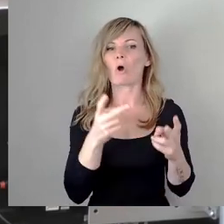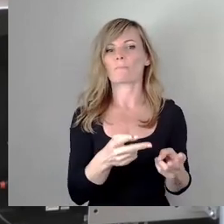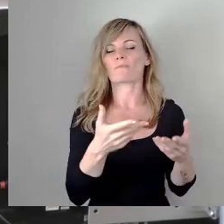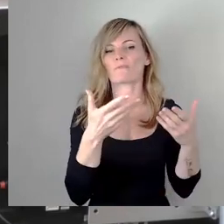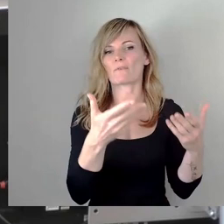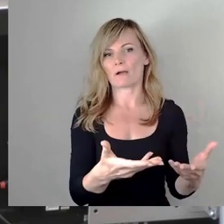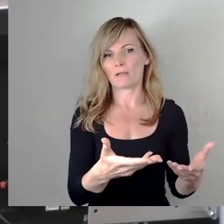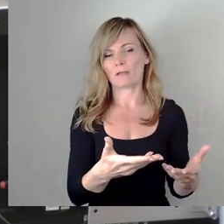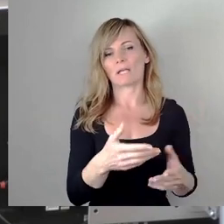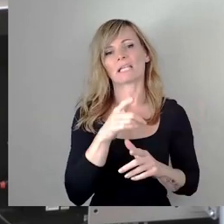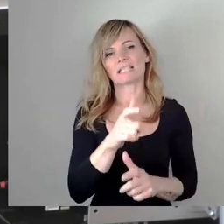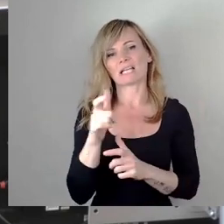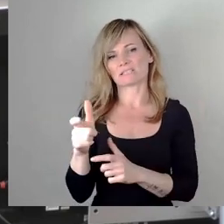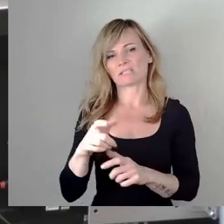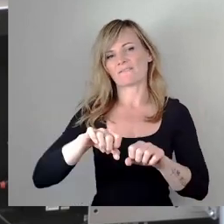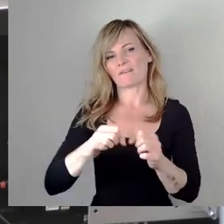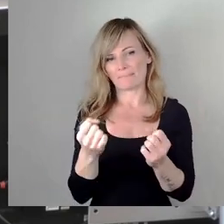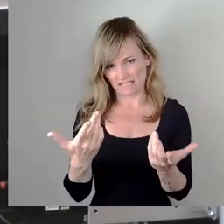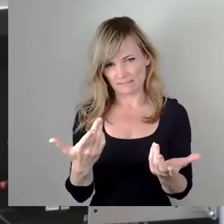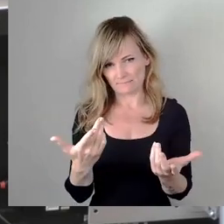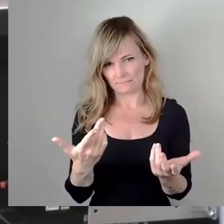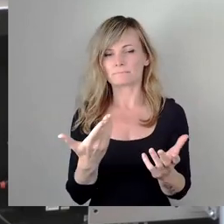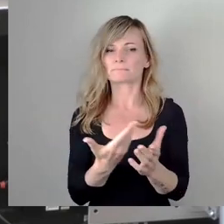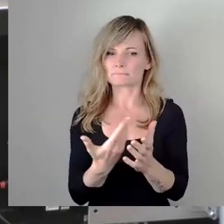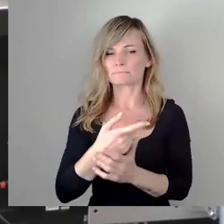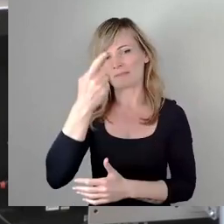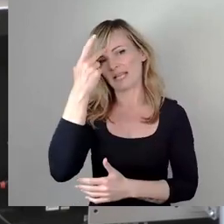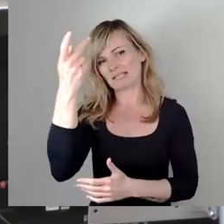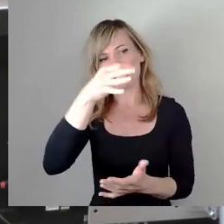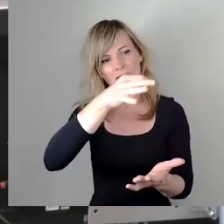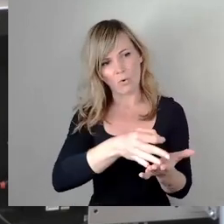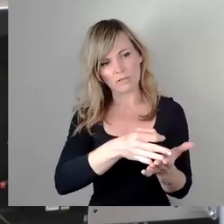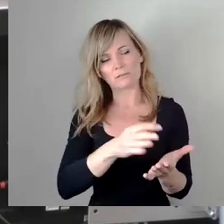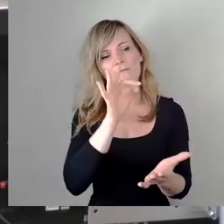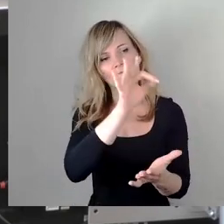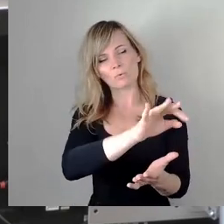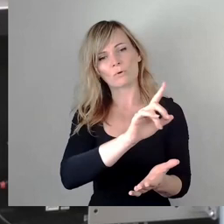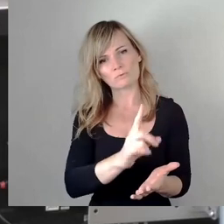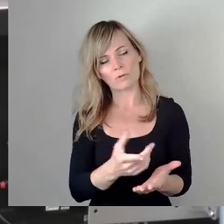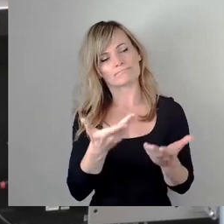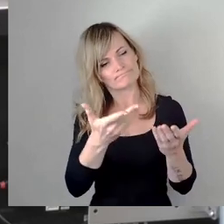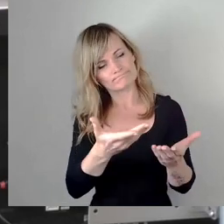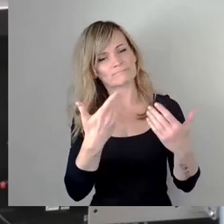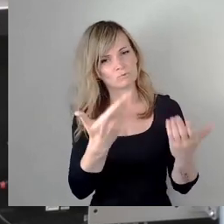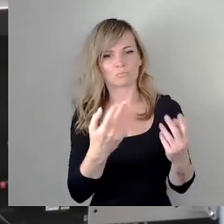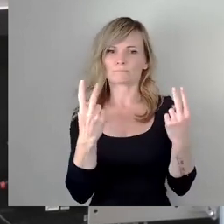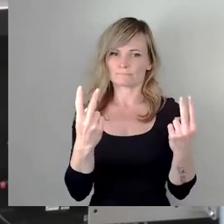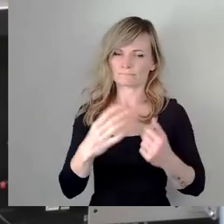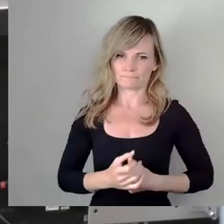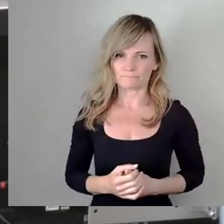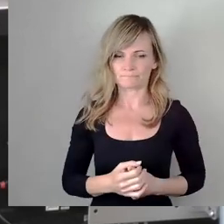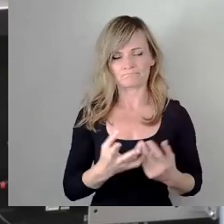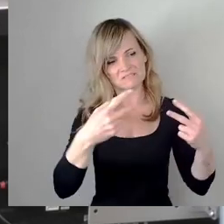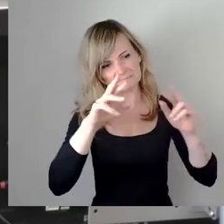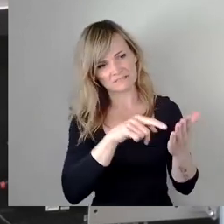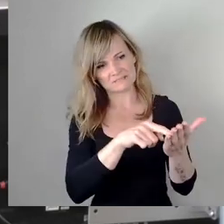und dem sollte mit einem Gedenkort Rechnung getragen werden. Worum geht es aber auch? Hass tötet.